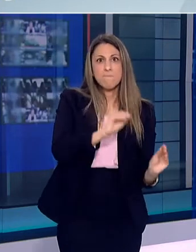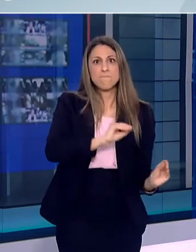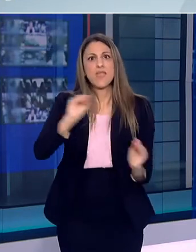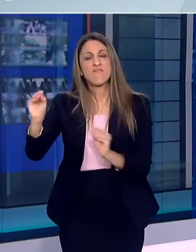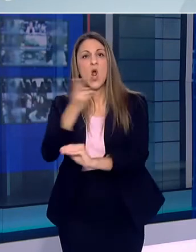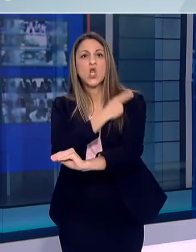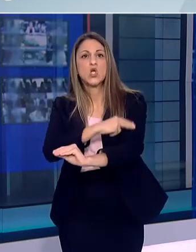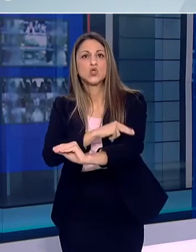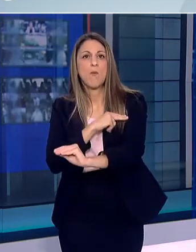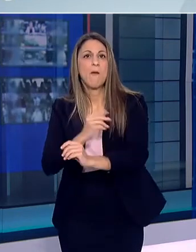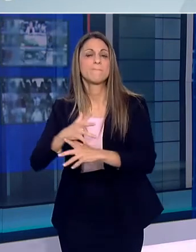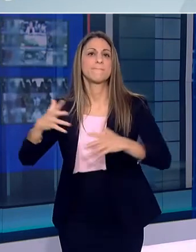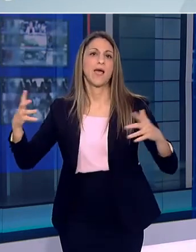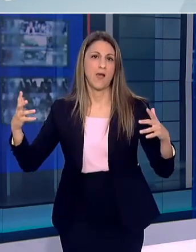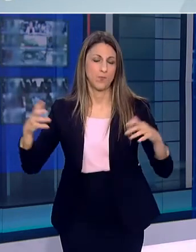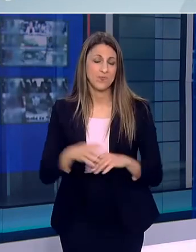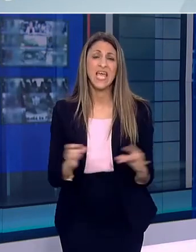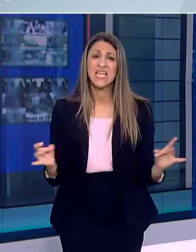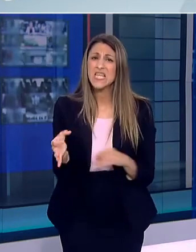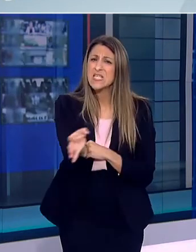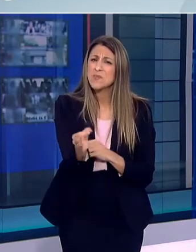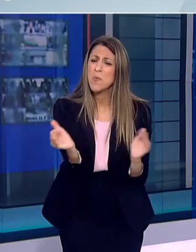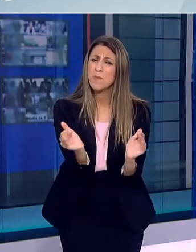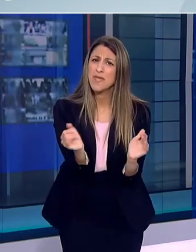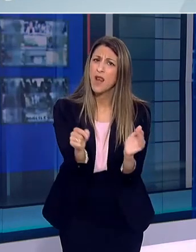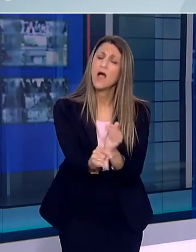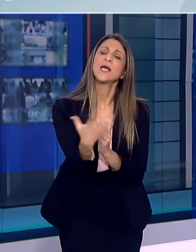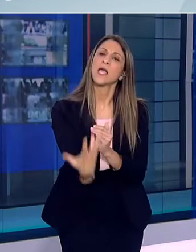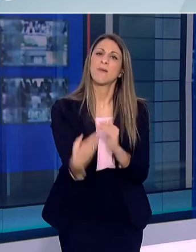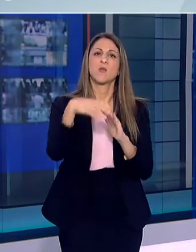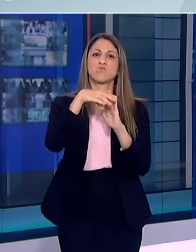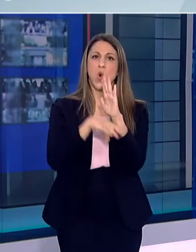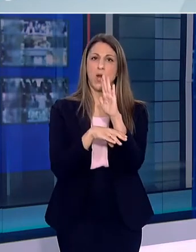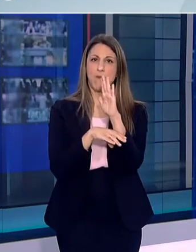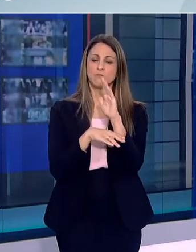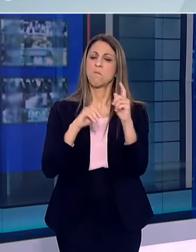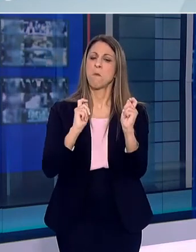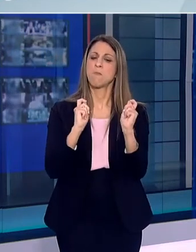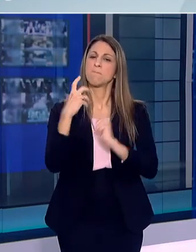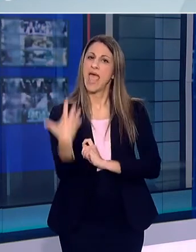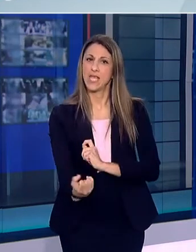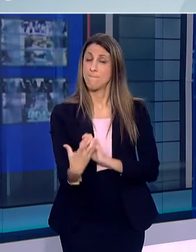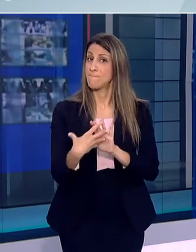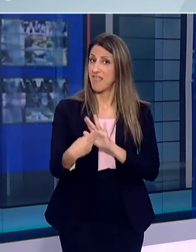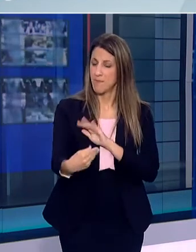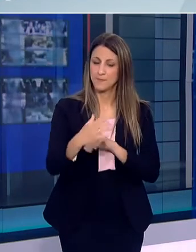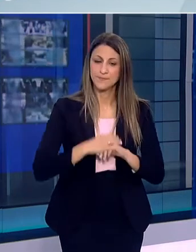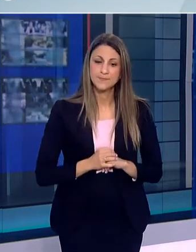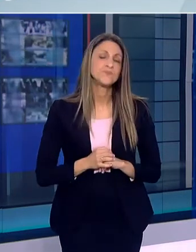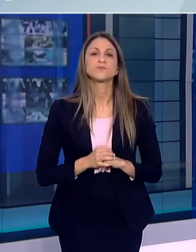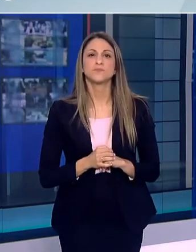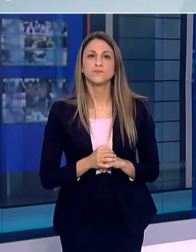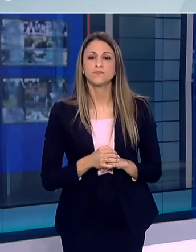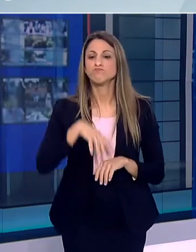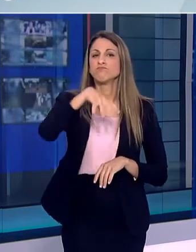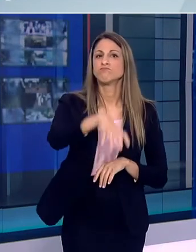για τους μικρούς νησιωτικούς προορισμούς το σχέδιο επανεκκίνησης του ελληνικού τουρισμού προβλέπει πρόσθετες παρεμβάσεις όπως την ενίσχυση ικανότητας των